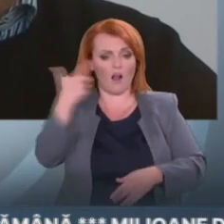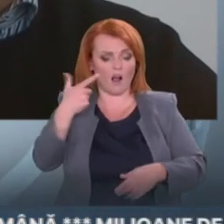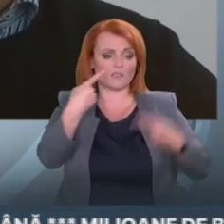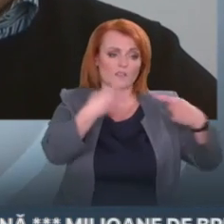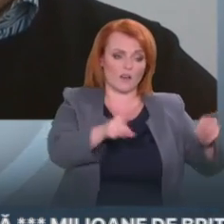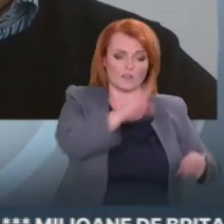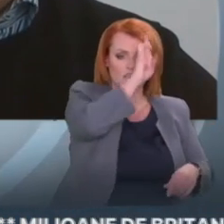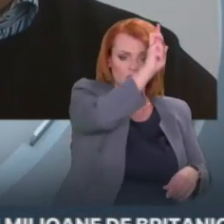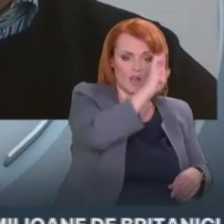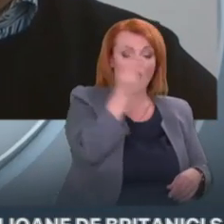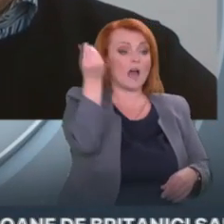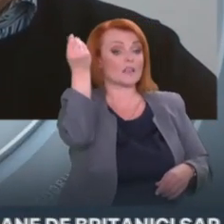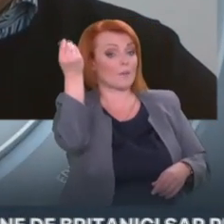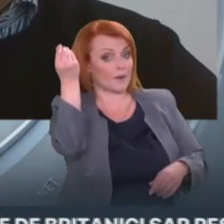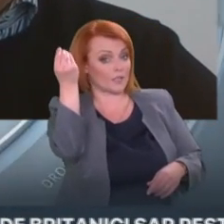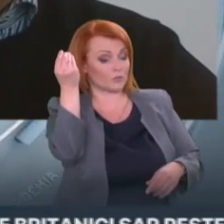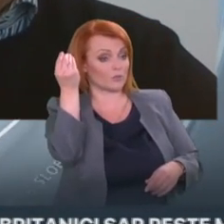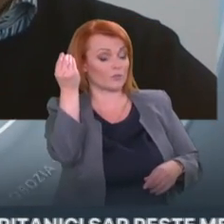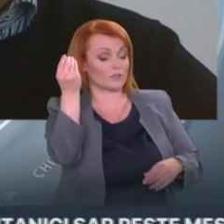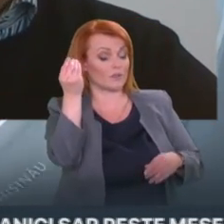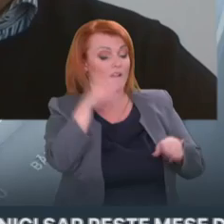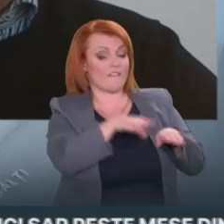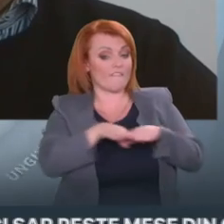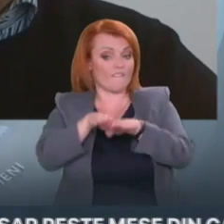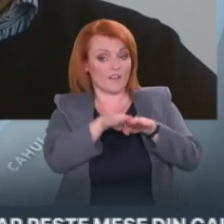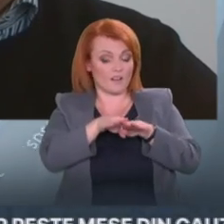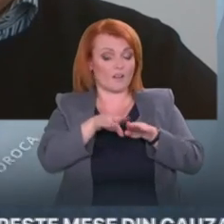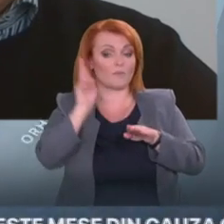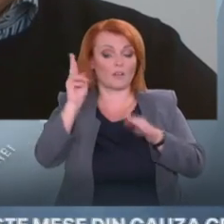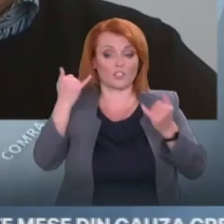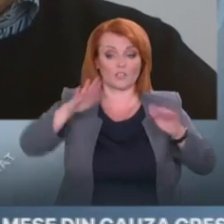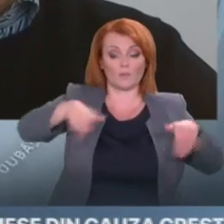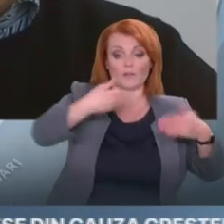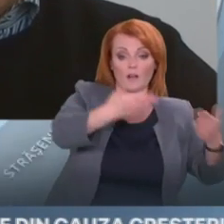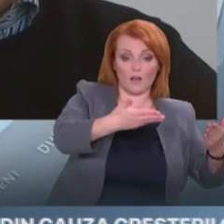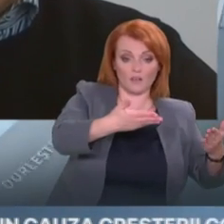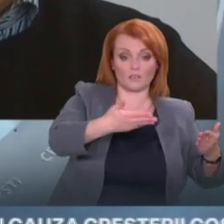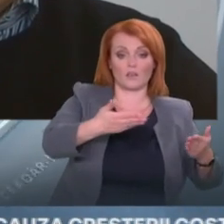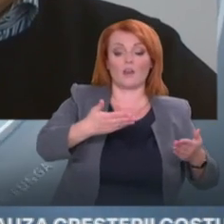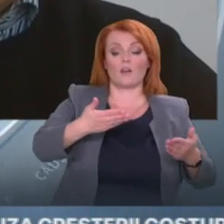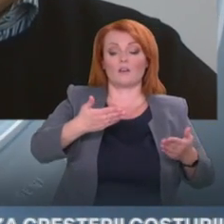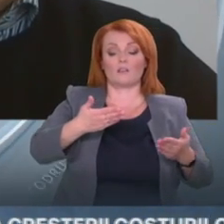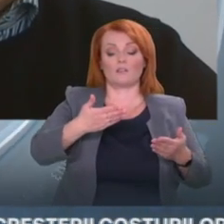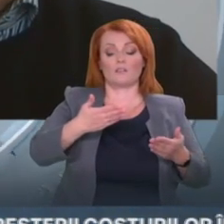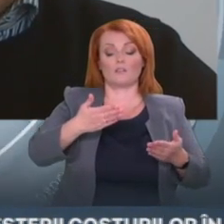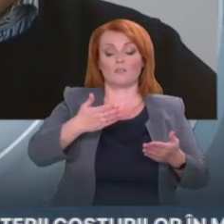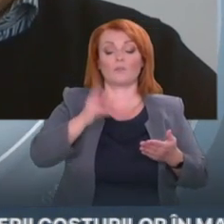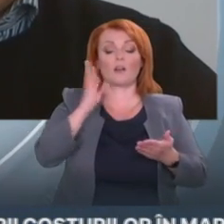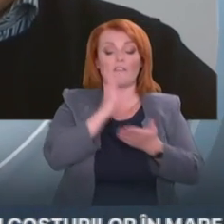alte surse la prețul pe care îl avem în prezent stabilit în contractul cu